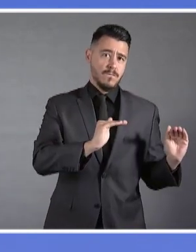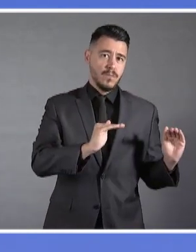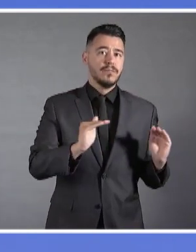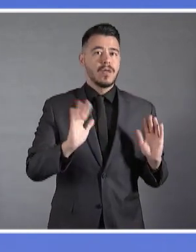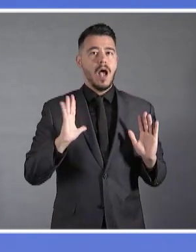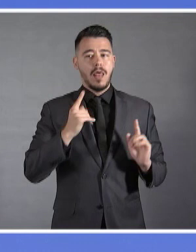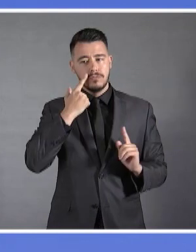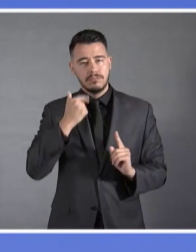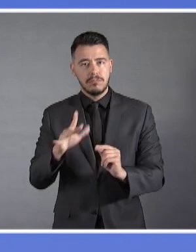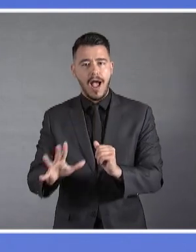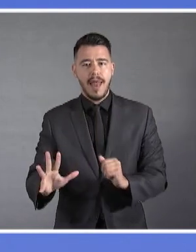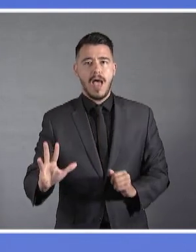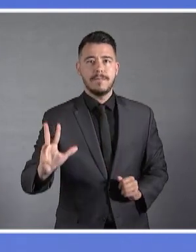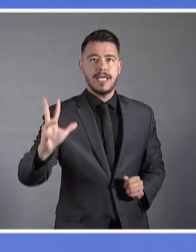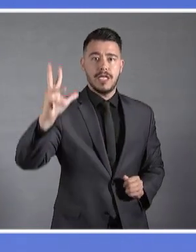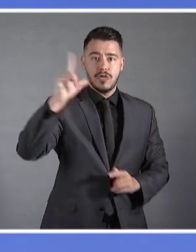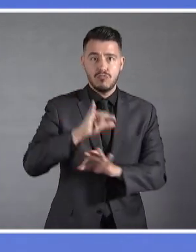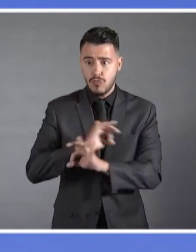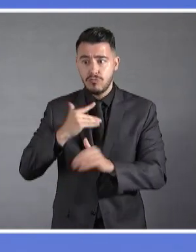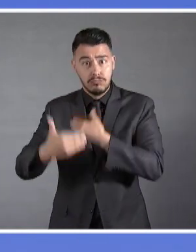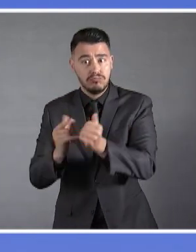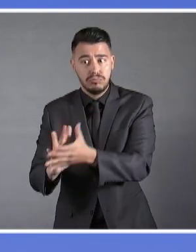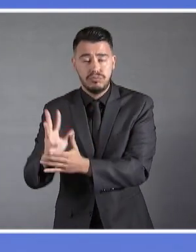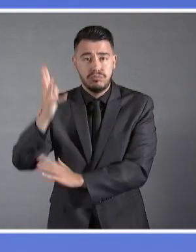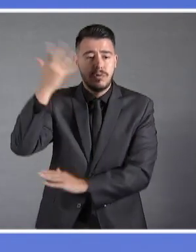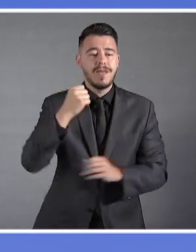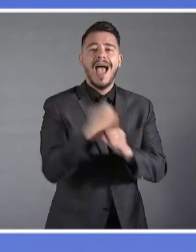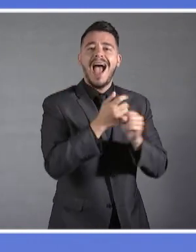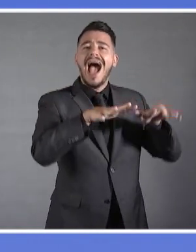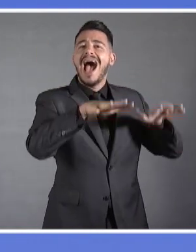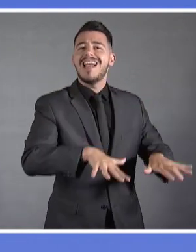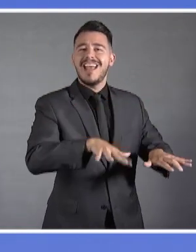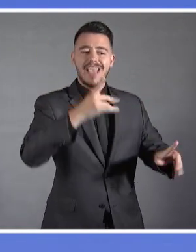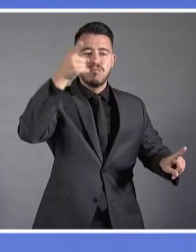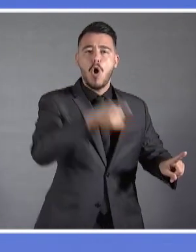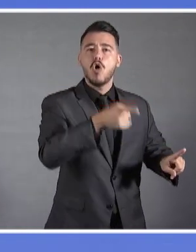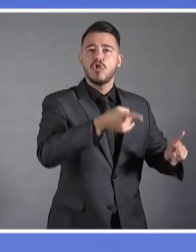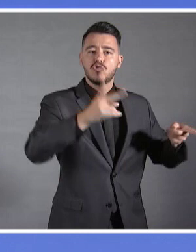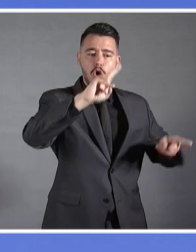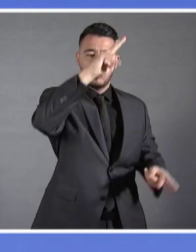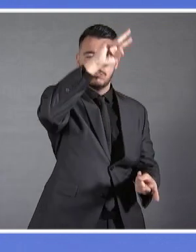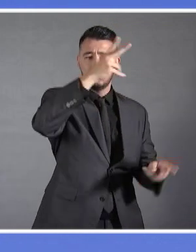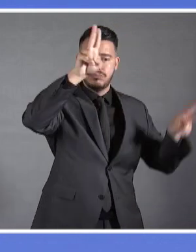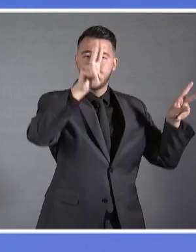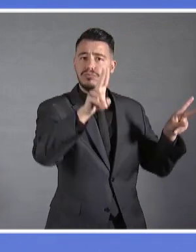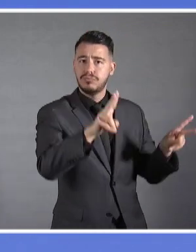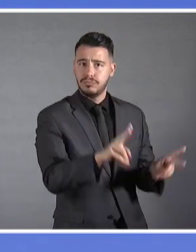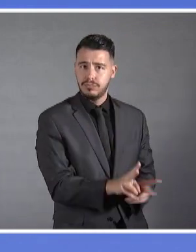γρήγορους ρυθμούς. Η ανεργία πέφτει, ενώ η Ελλάδα έχει γίνει περιφερειακός προορισμός